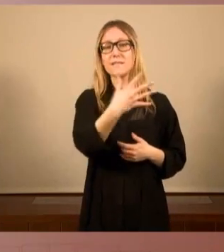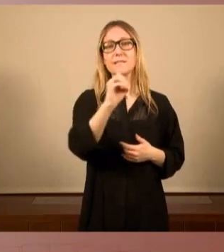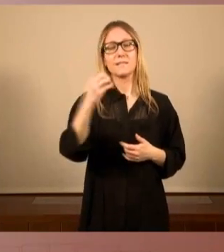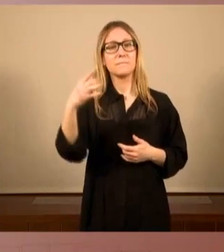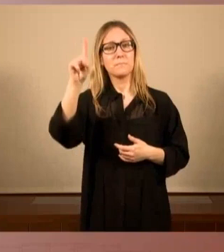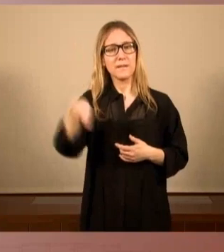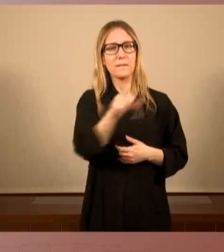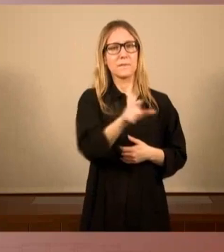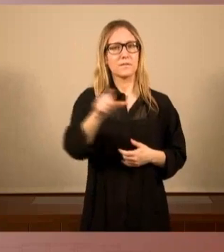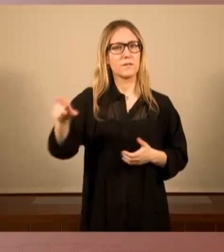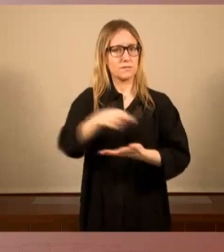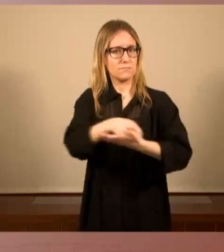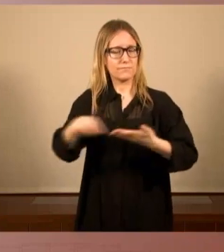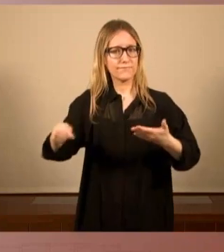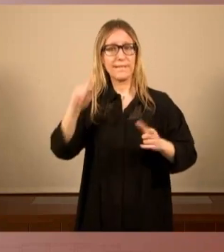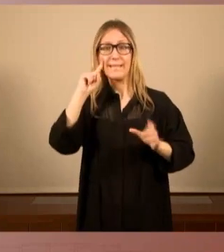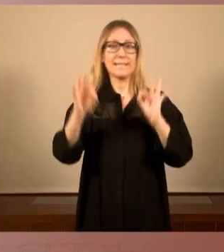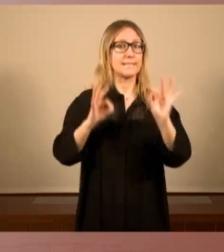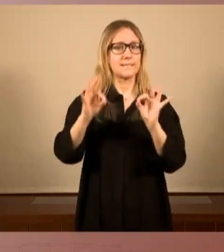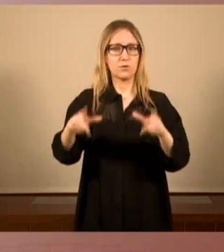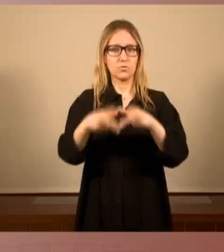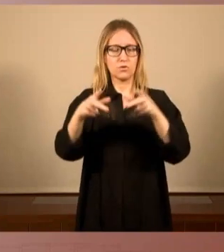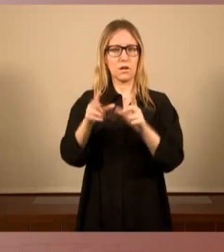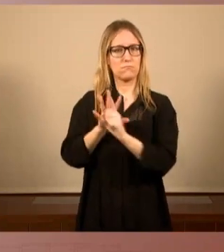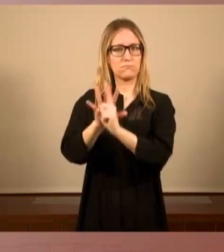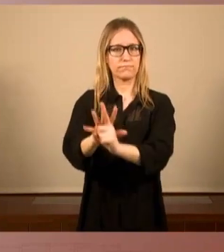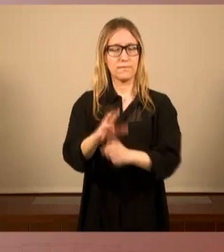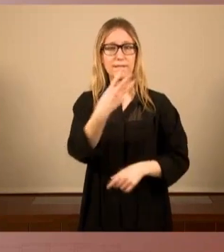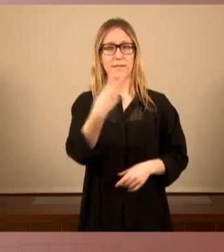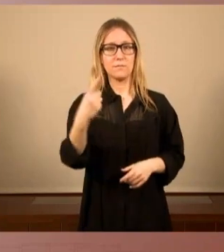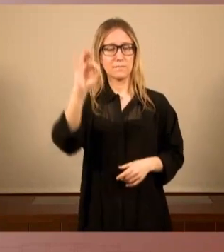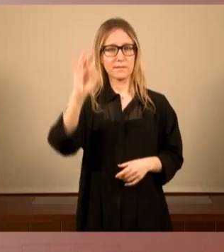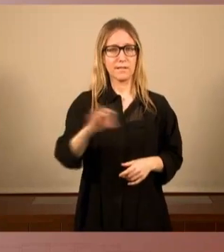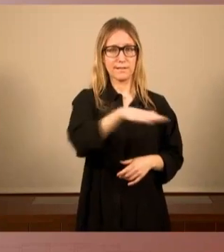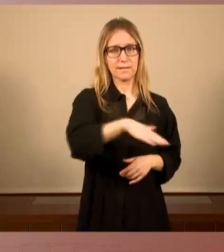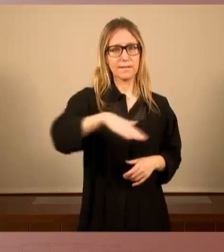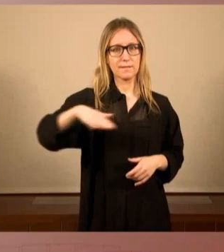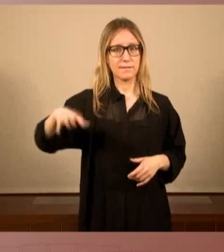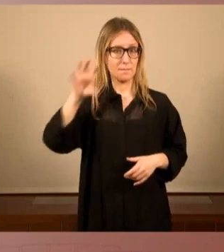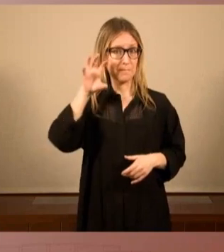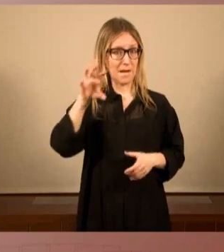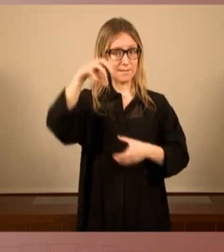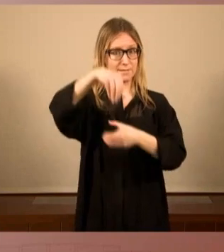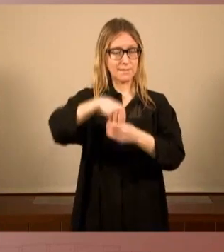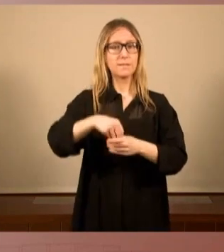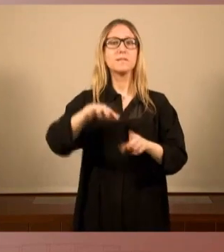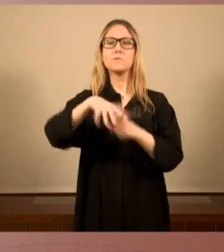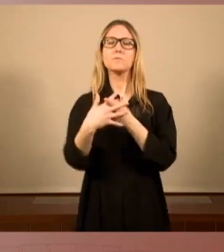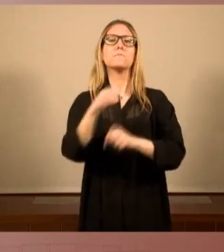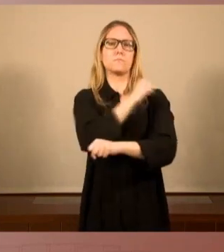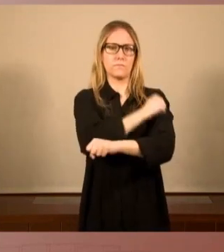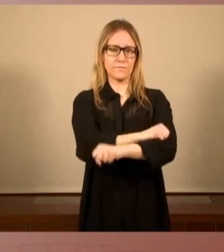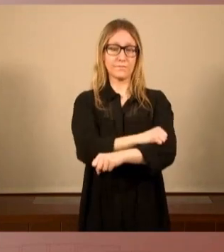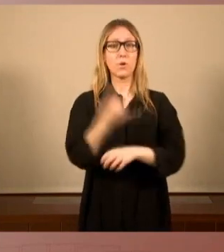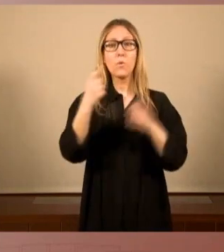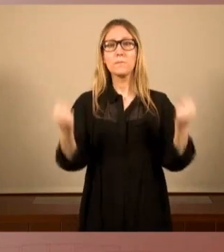que estan amb risc d'exclusió social i un 31% dels infants del país es troben en situació de pobresa i un